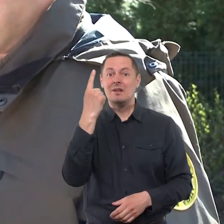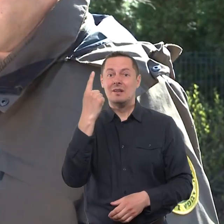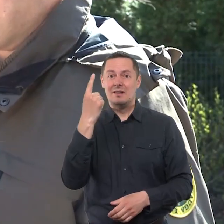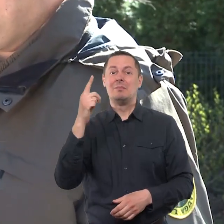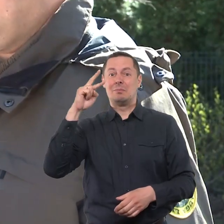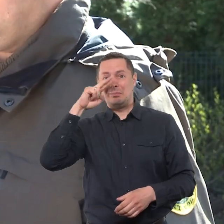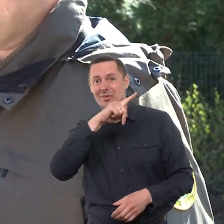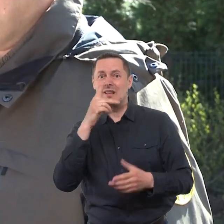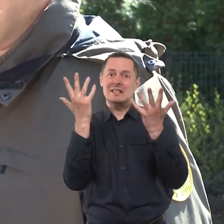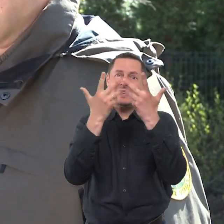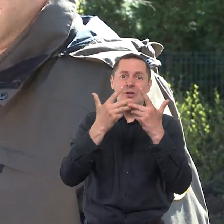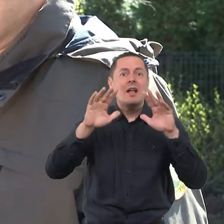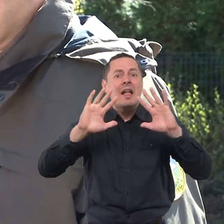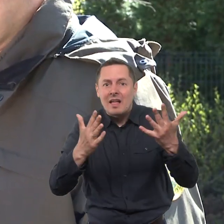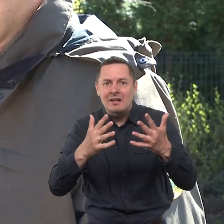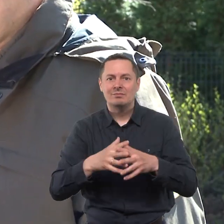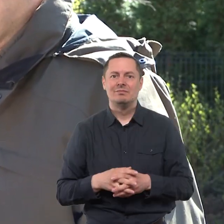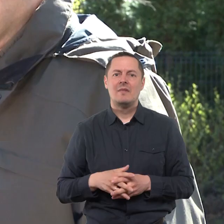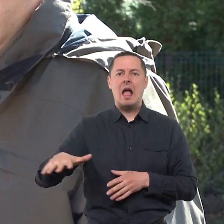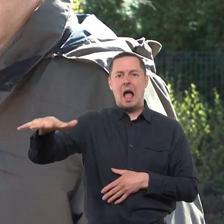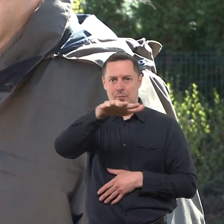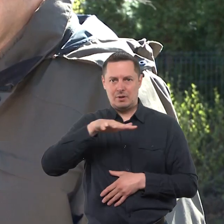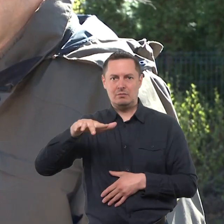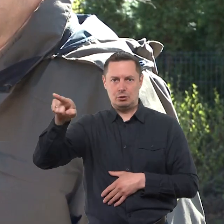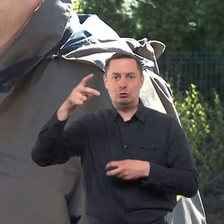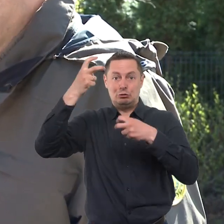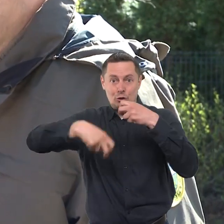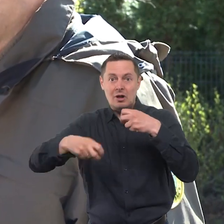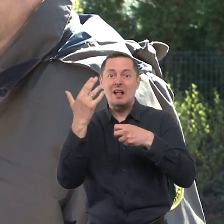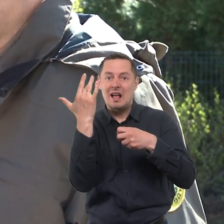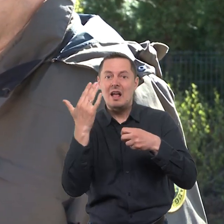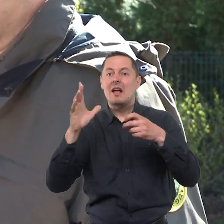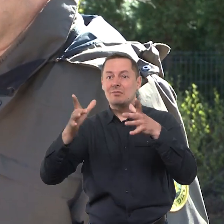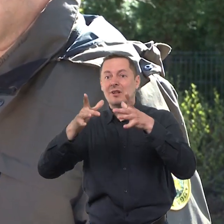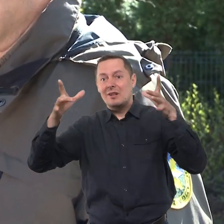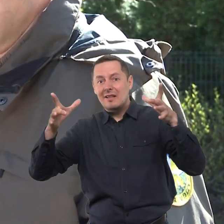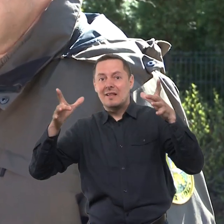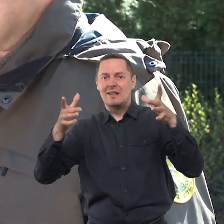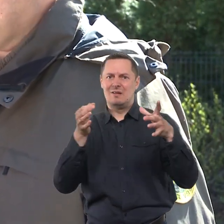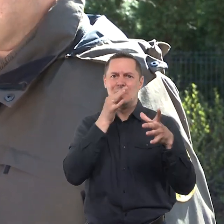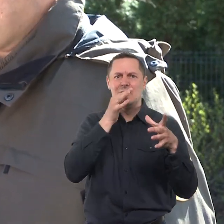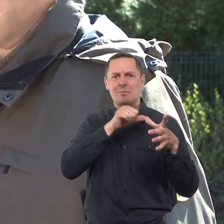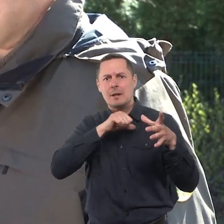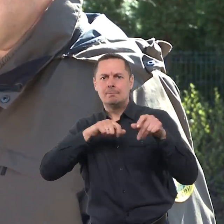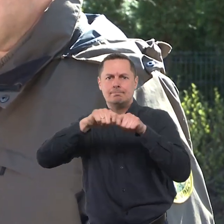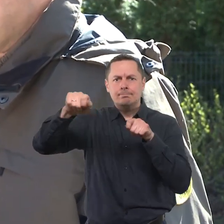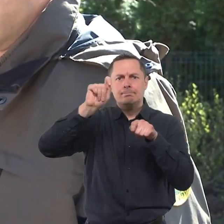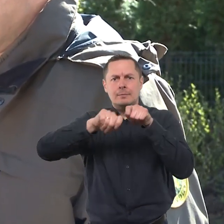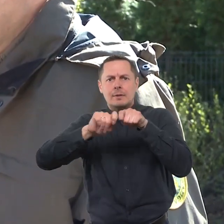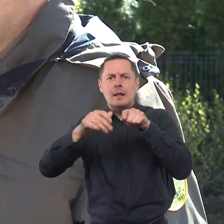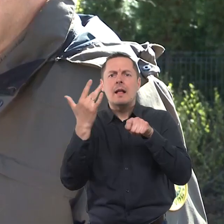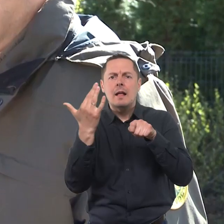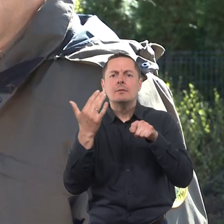aplinkai, asmeniui bus paskaičiuota pakal kelmo storį. Tai jeigu turėsim kelmą, išsimatuosim kelmo diametrą